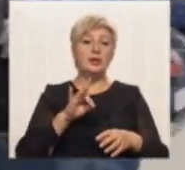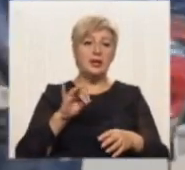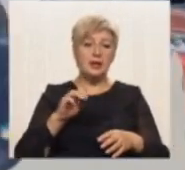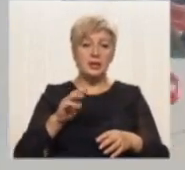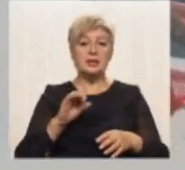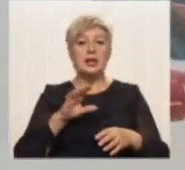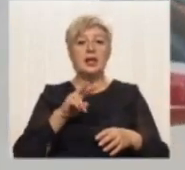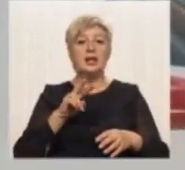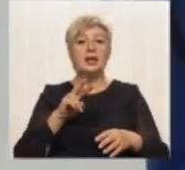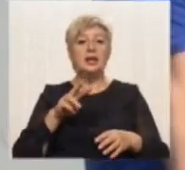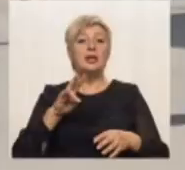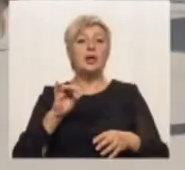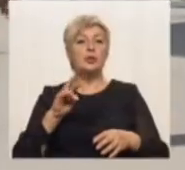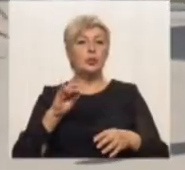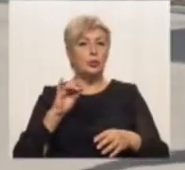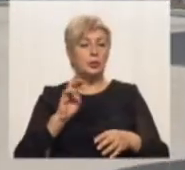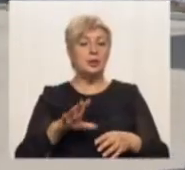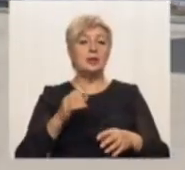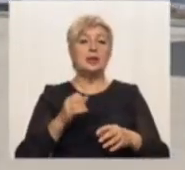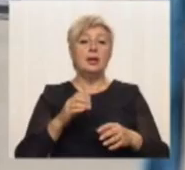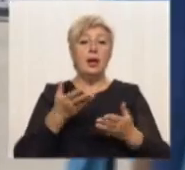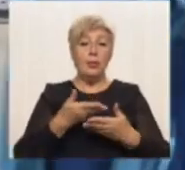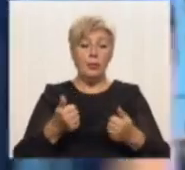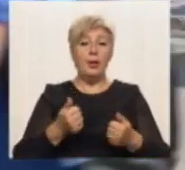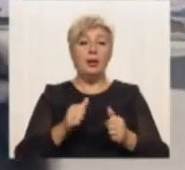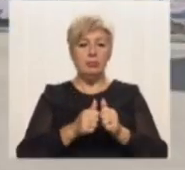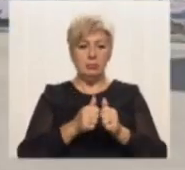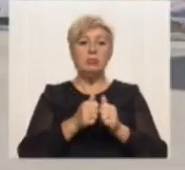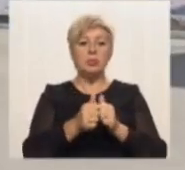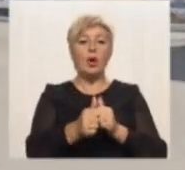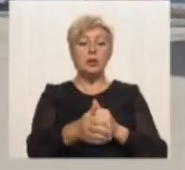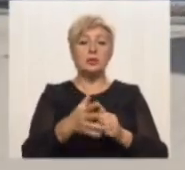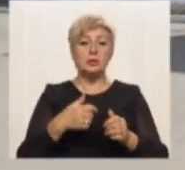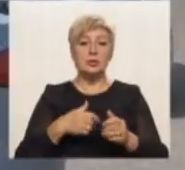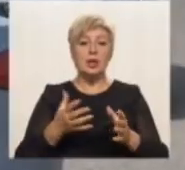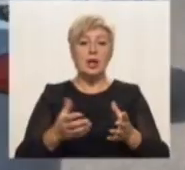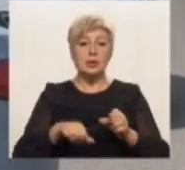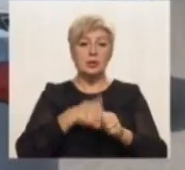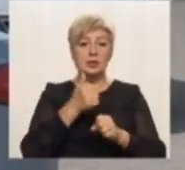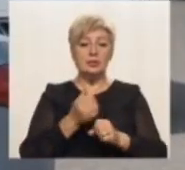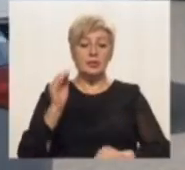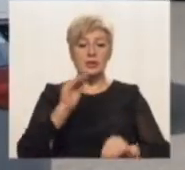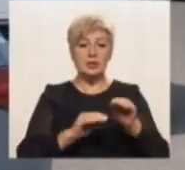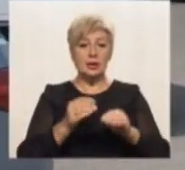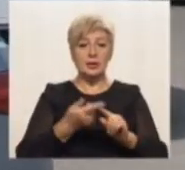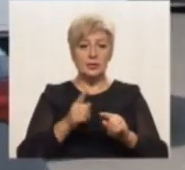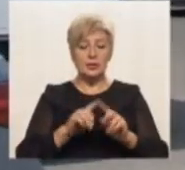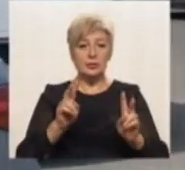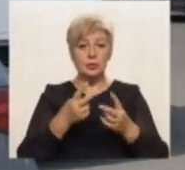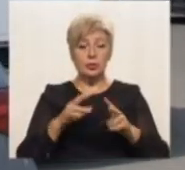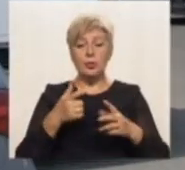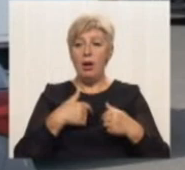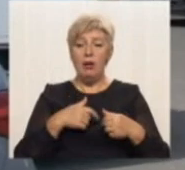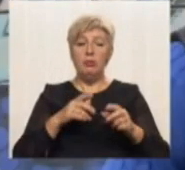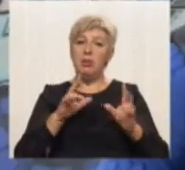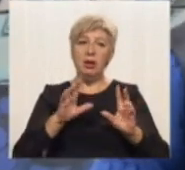чотири роки знаходяться в призерах чемпіонату Литви, ми прогресуємо. З основними складами цих клубів ми зіграли невдало, а от з